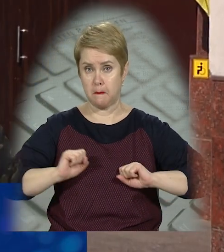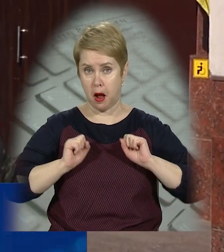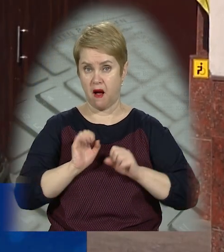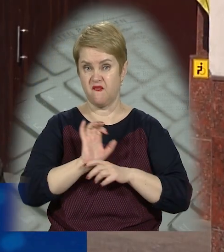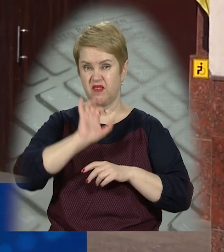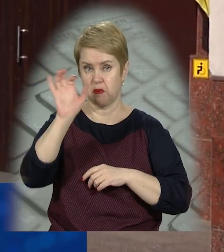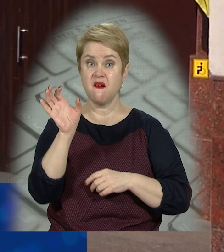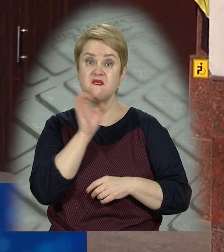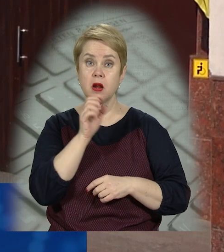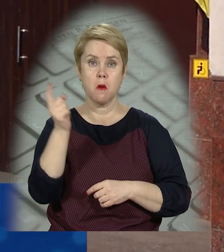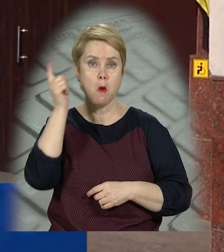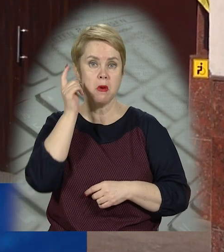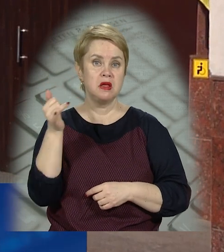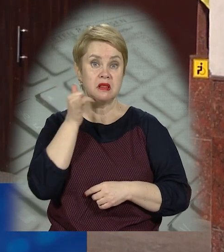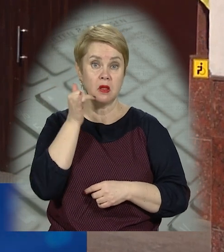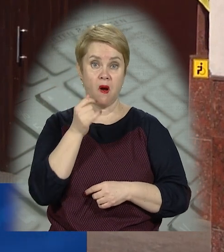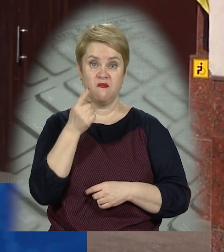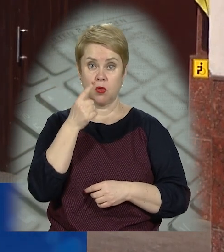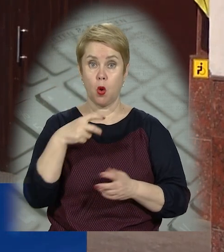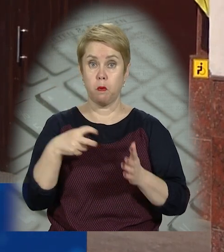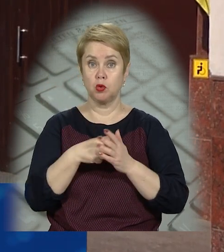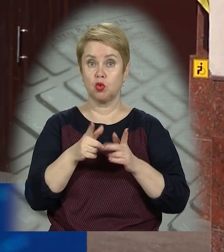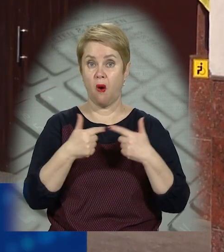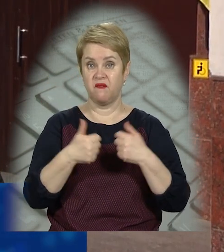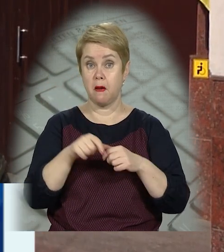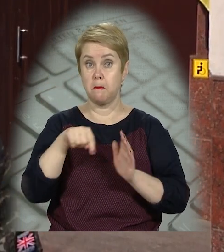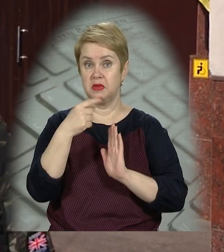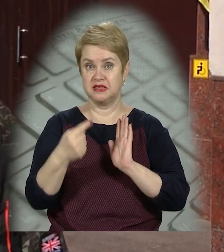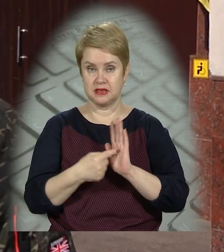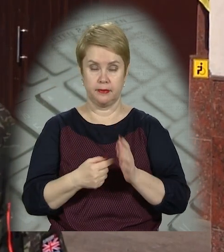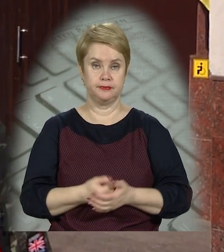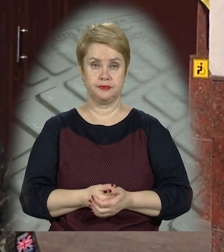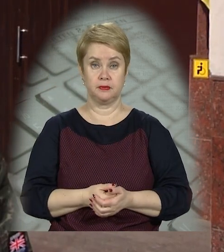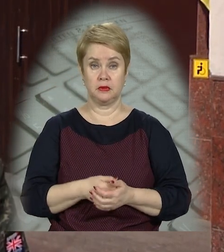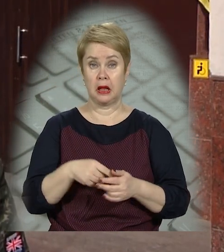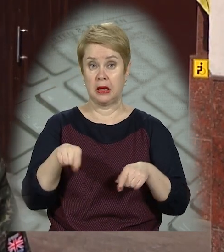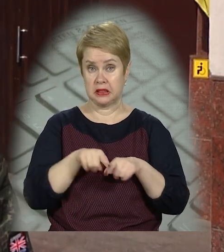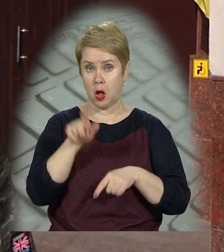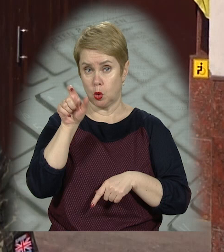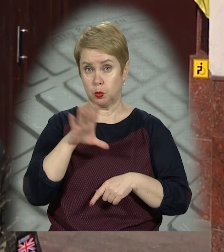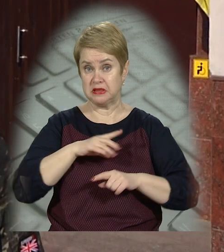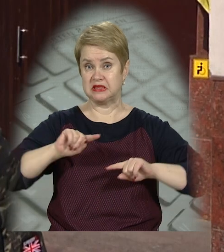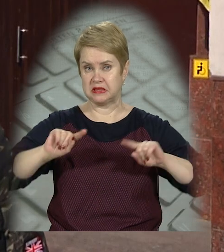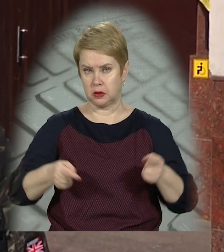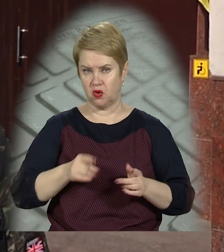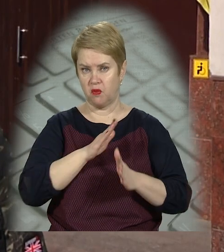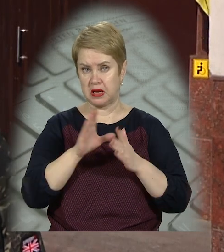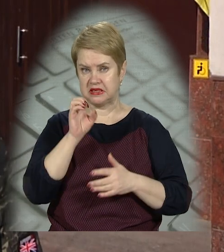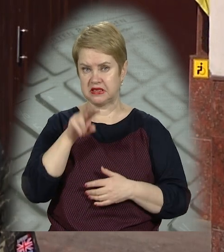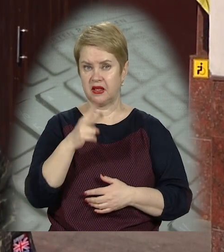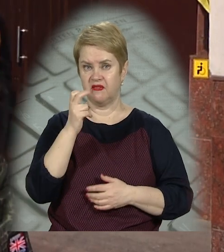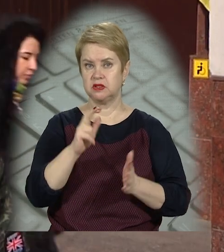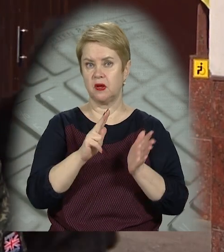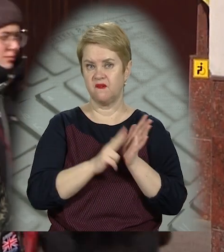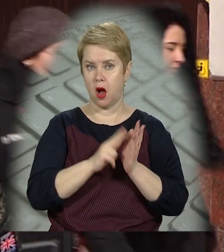відправити викрадені мобільні телефони в одному з поштових відділень міста. Дані особи були затримані в порядку статті